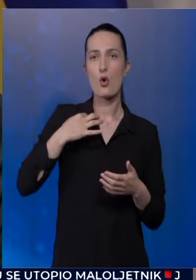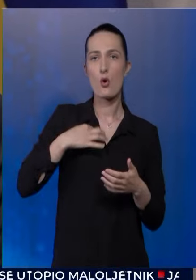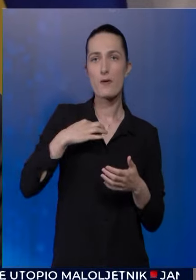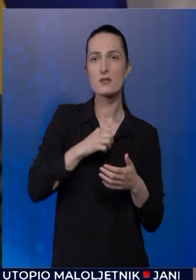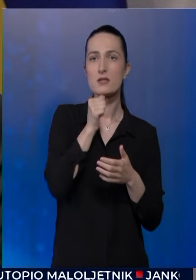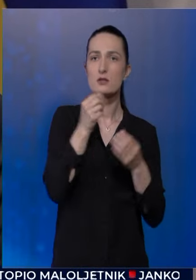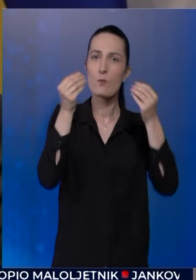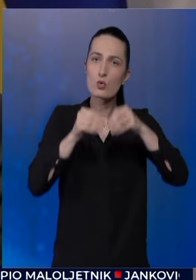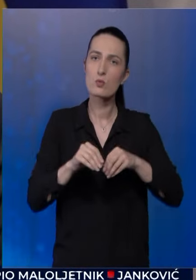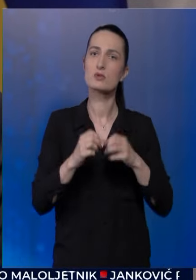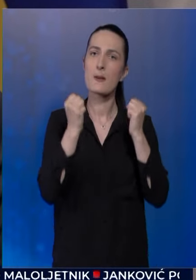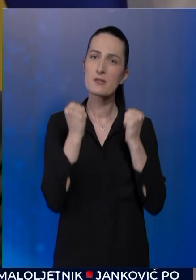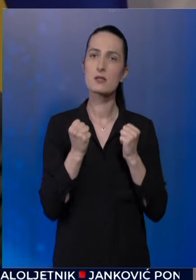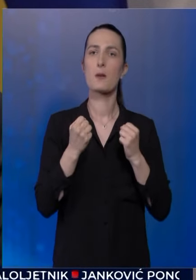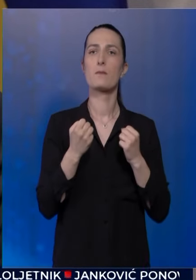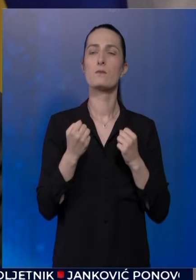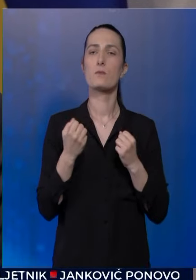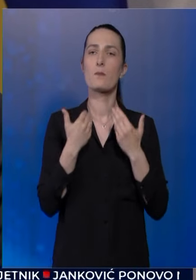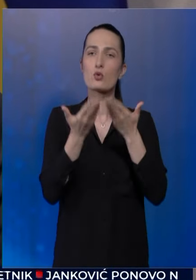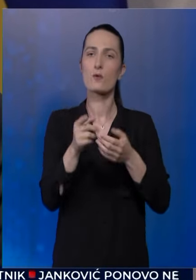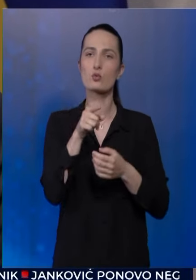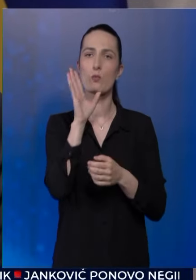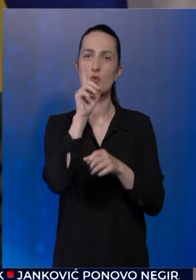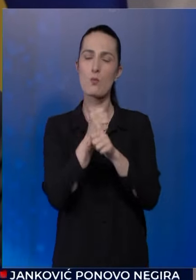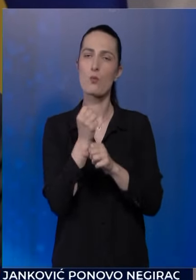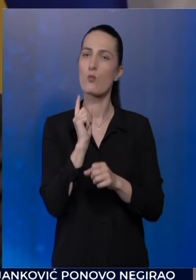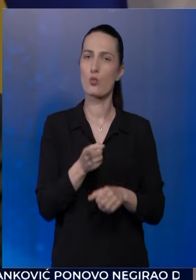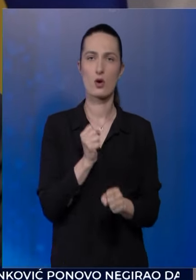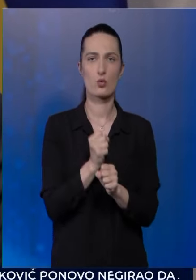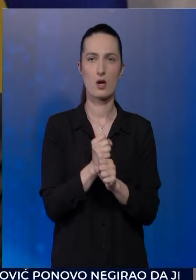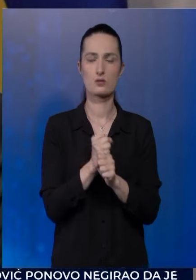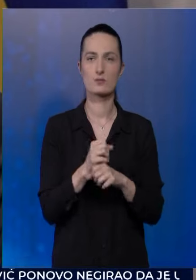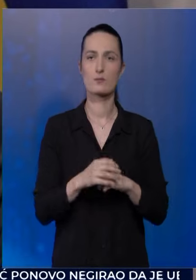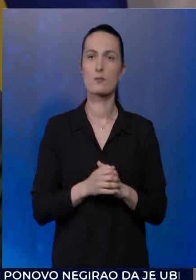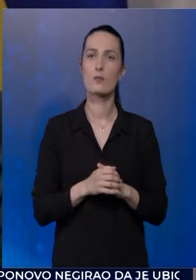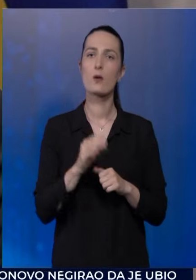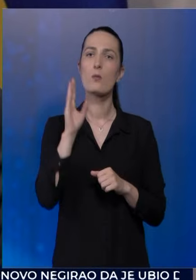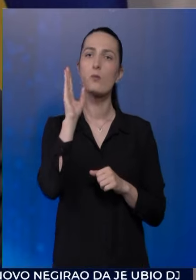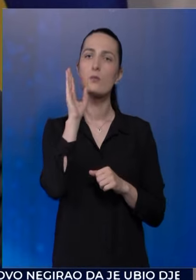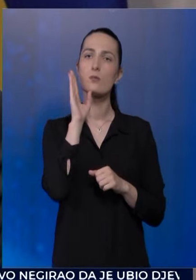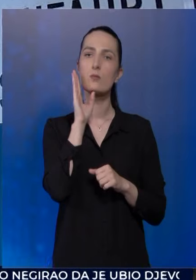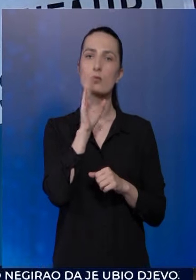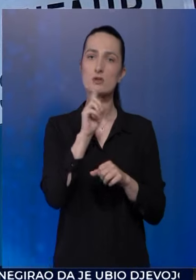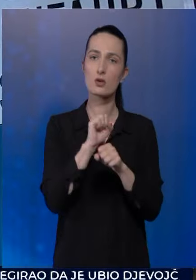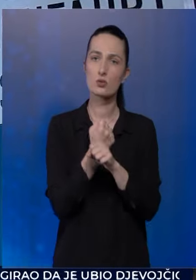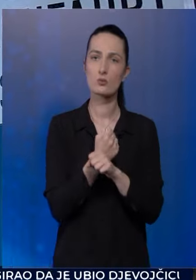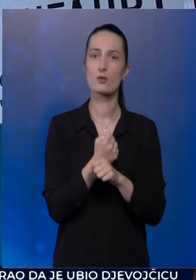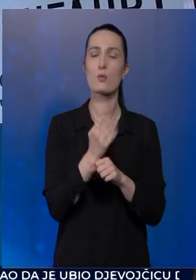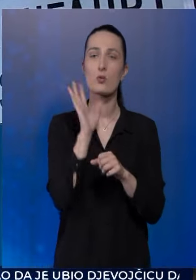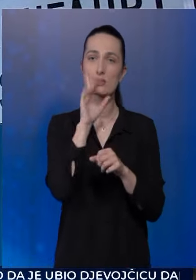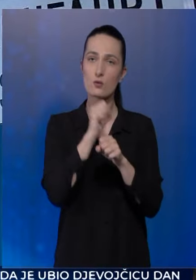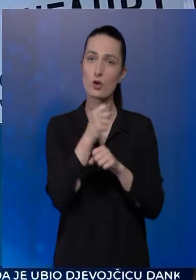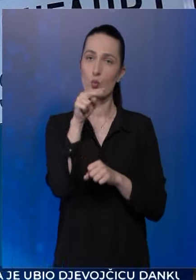ponovit ću to još jednom, iz porazuma o stabilizaciji, predruživanju, uskladživanju viznih politika, a to Bosna i Hercegovina mora uraditi. Bosna i